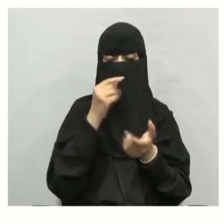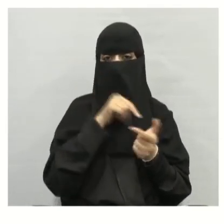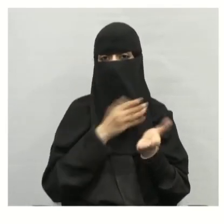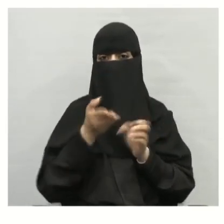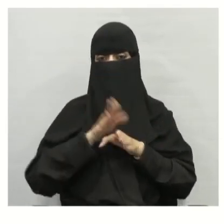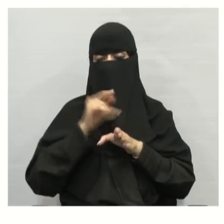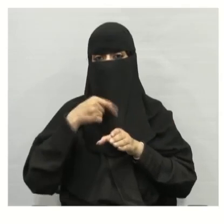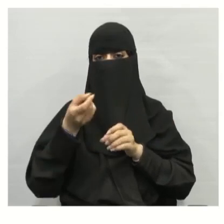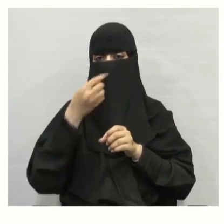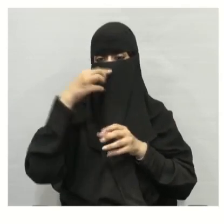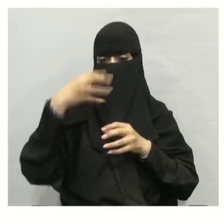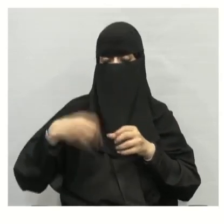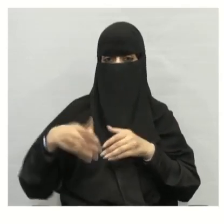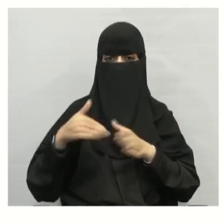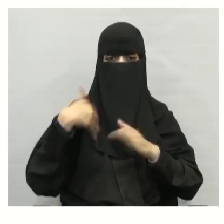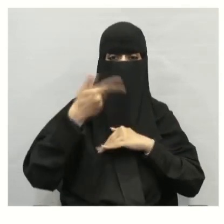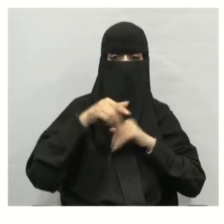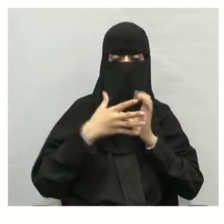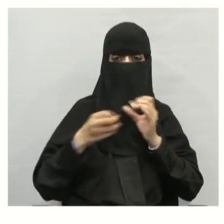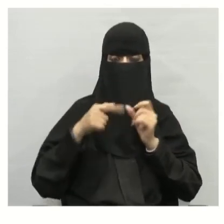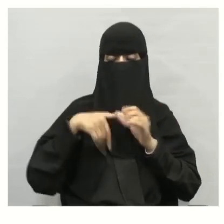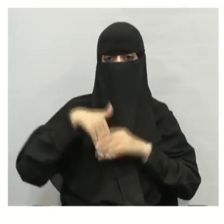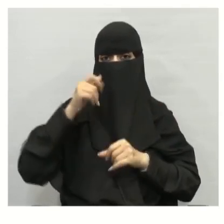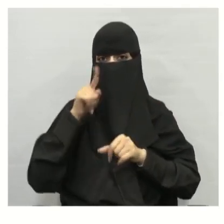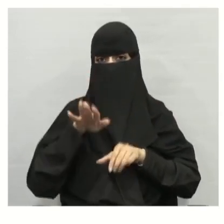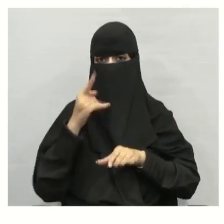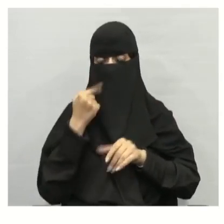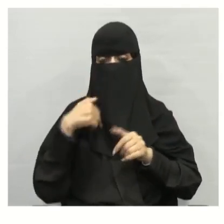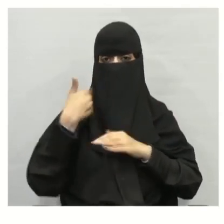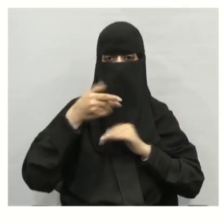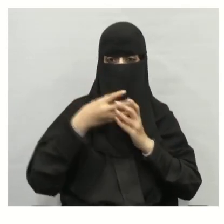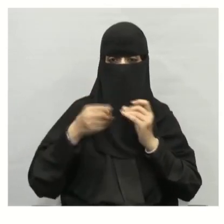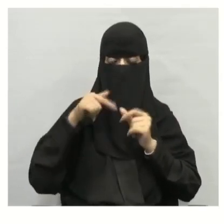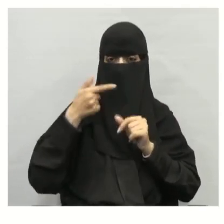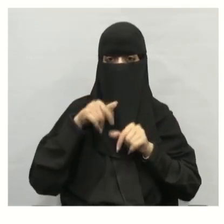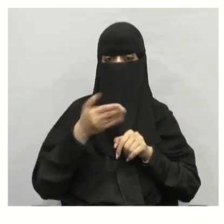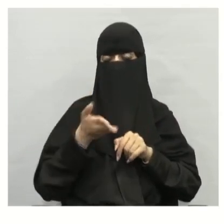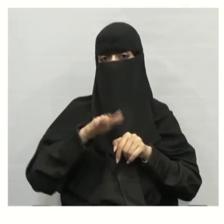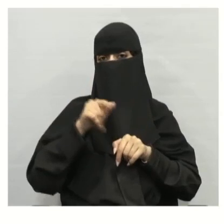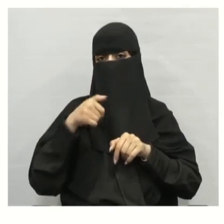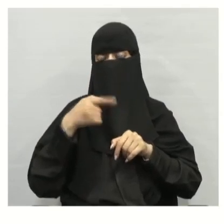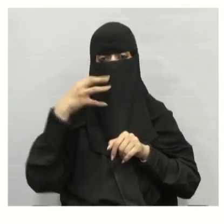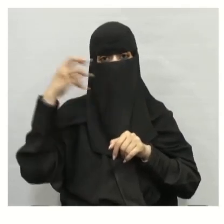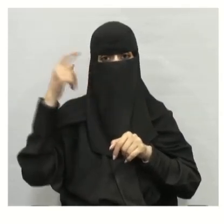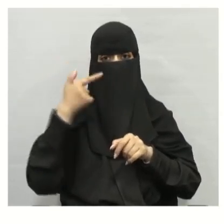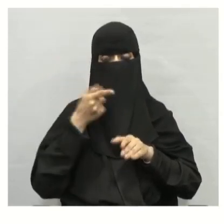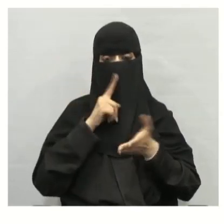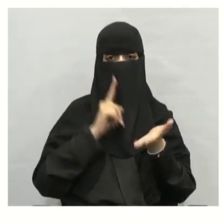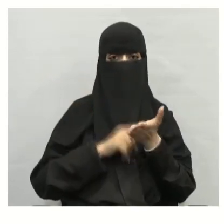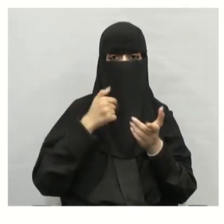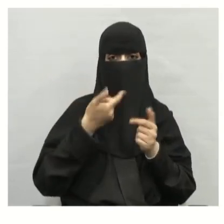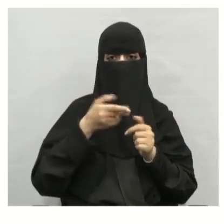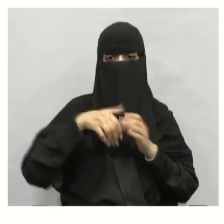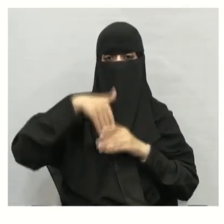على الفضلات وبقايا المخلوقات الحية وكذلك المخلوقات الميتة فتخيل أن الكائنات الحية